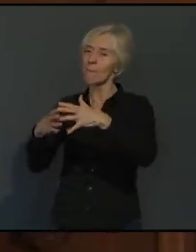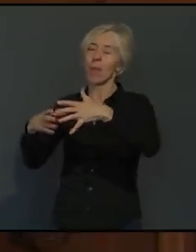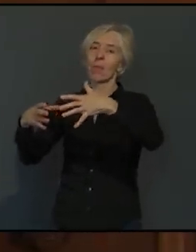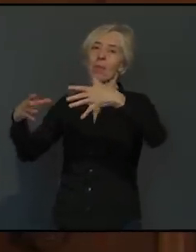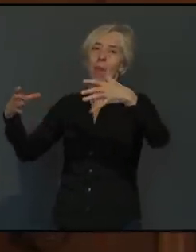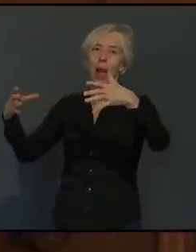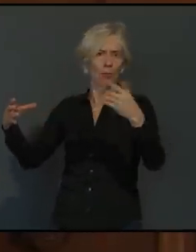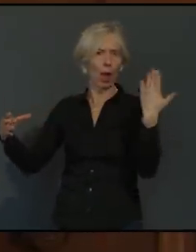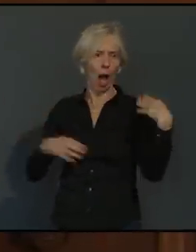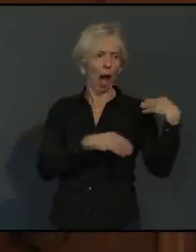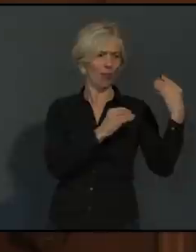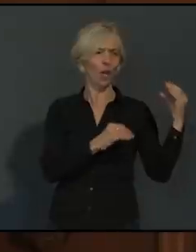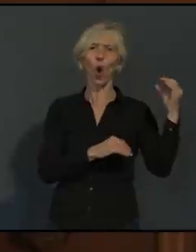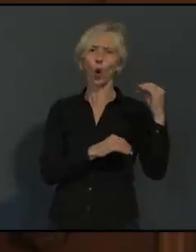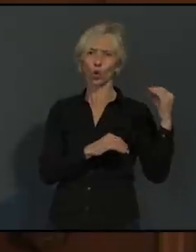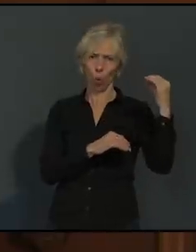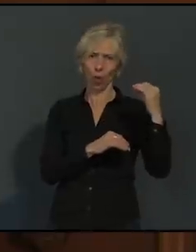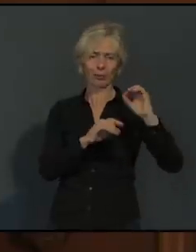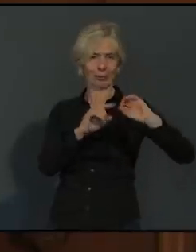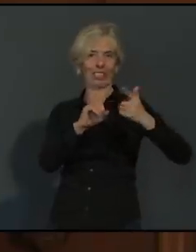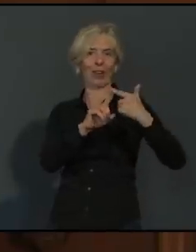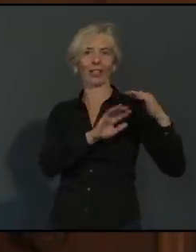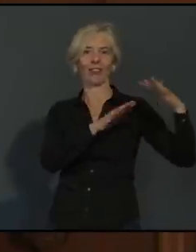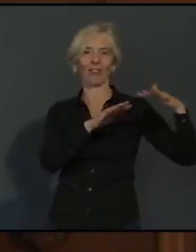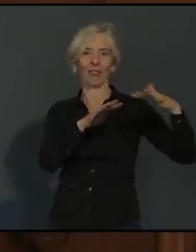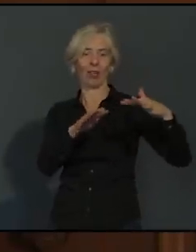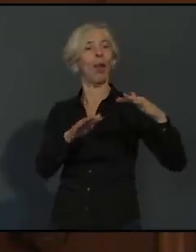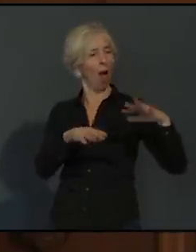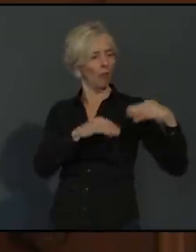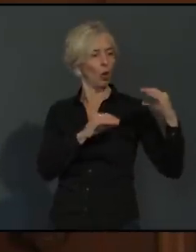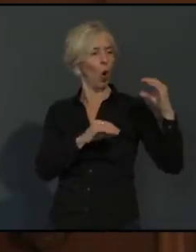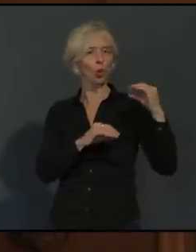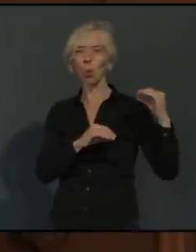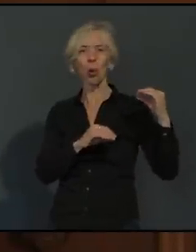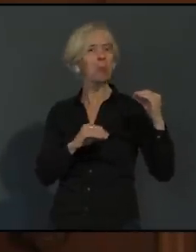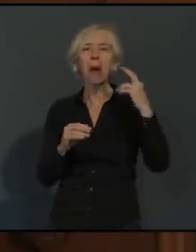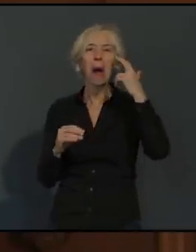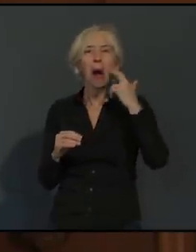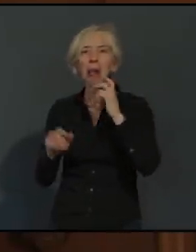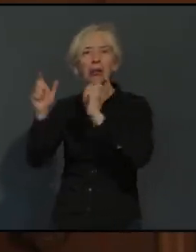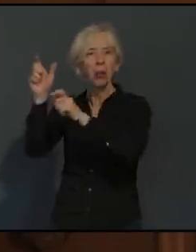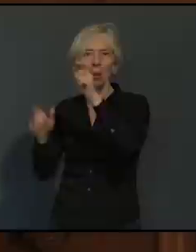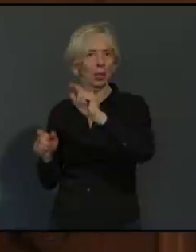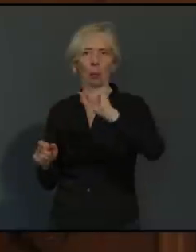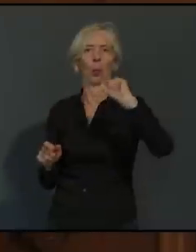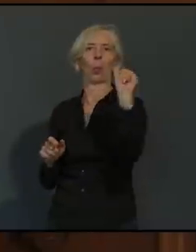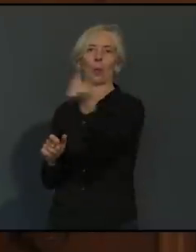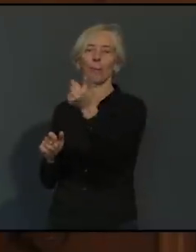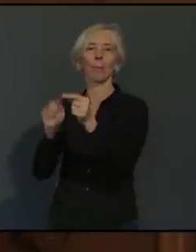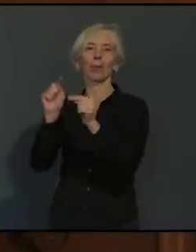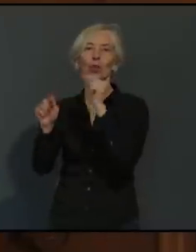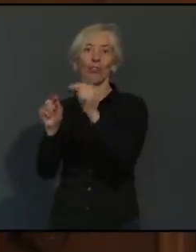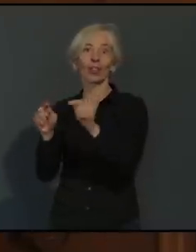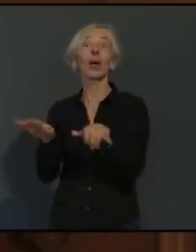kaum über 90-Jährige oder überhaupt ältere Menschen in der Verteilung dabei. Und das ist eben